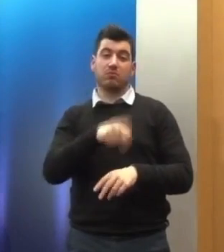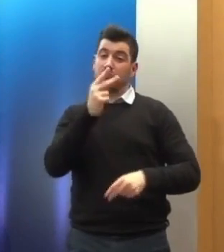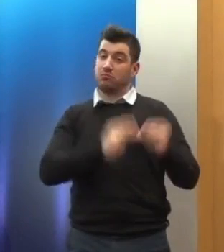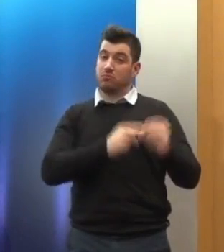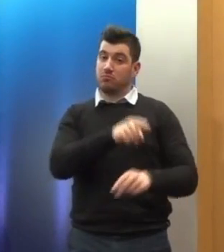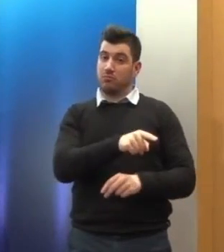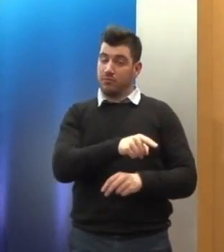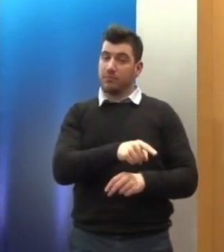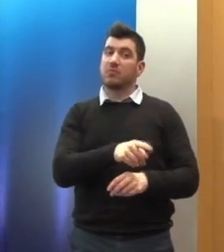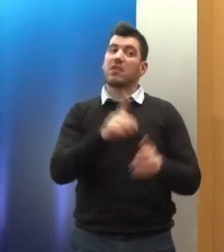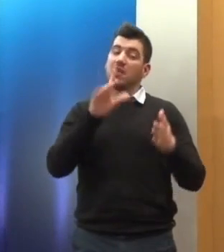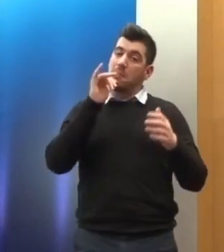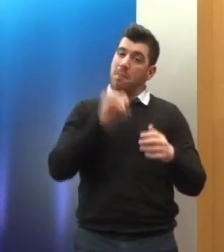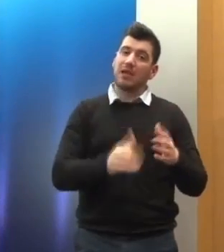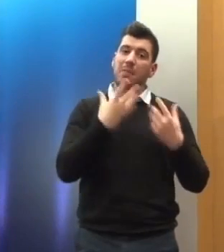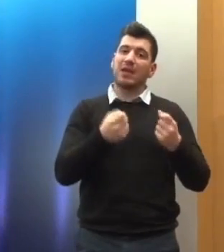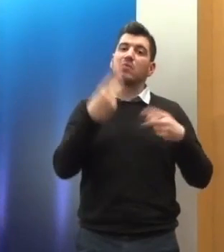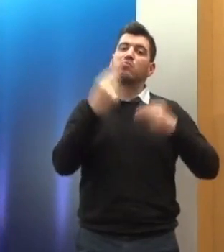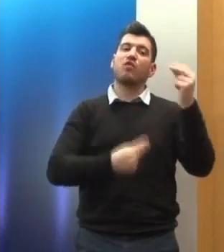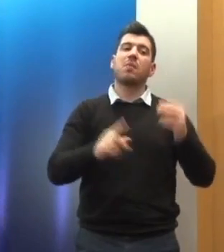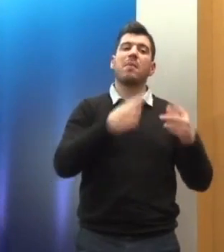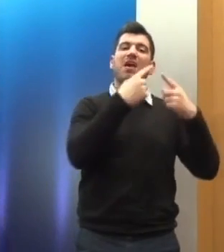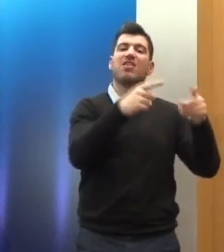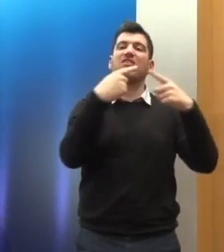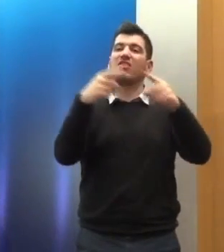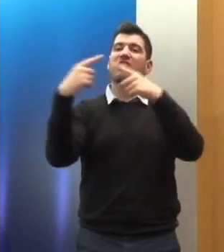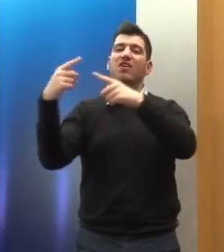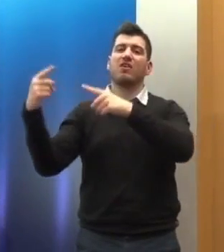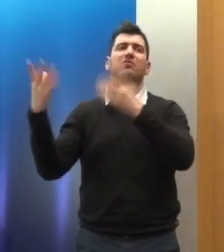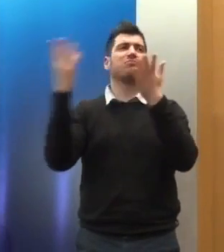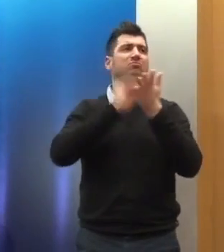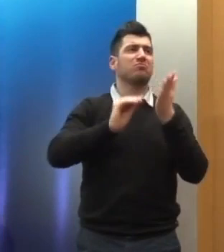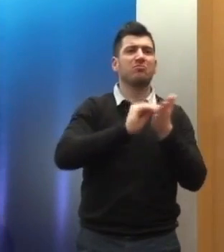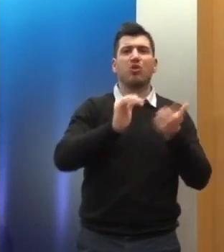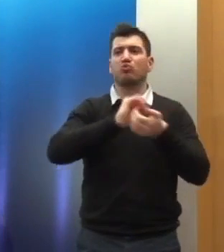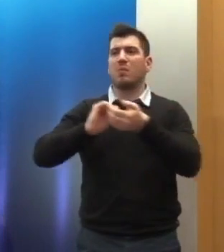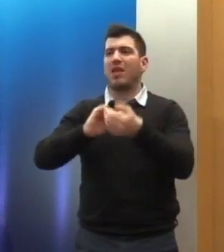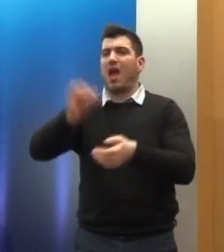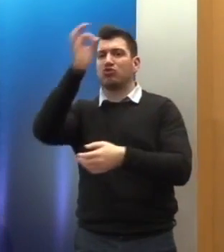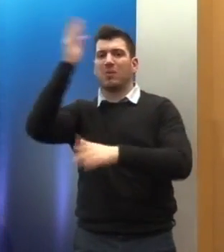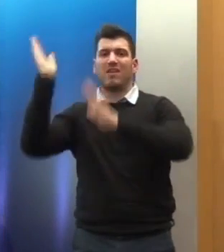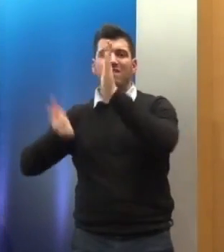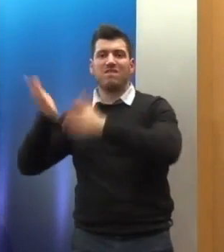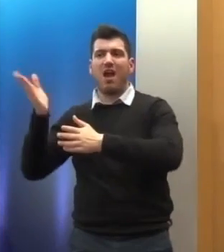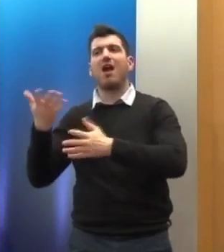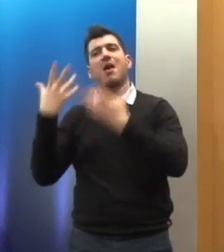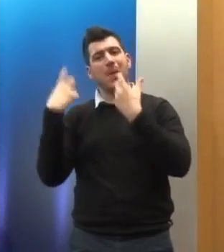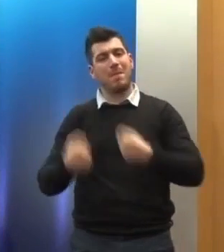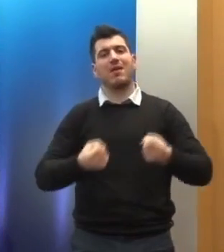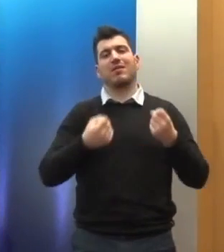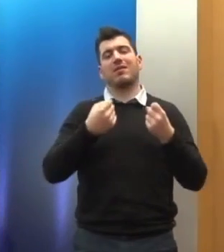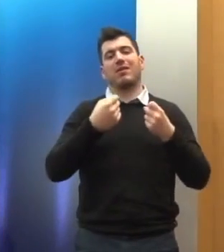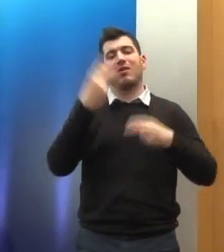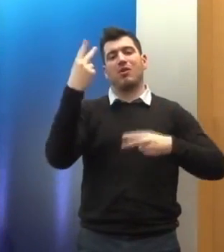εταιρότητας όποια και αν είναι αυτή θα είναι τα αμυνοτικά σωματεία, θα είναι η Ρωμά θα είναι η αστυνομική βία, θα είναι η αλλογαπή διάφορες μορφές